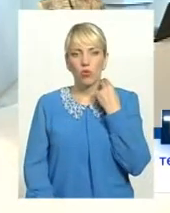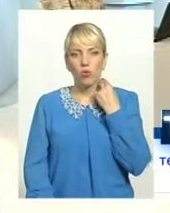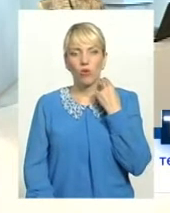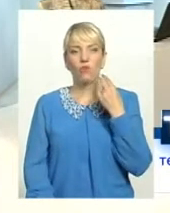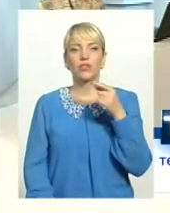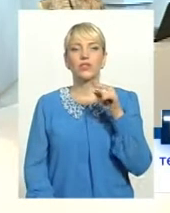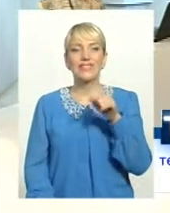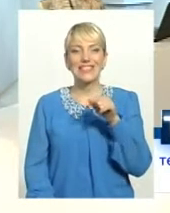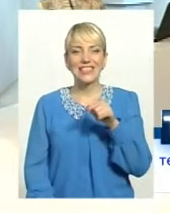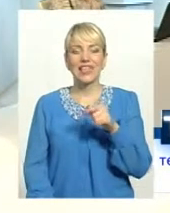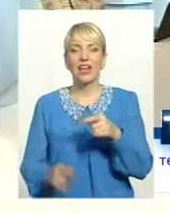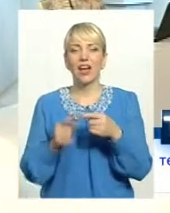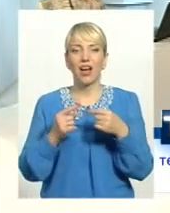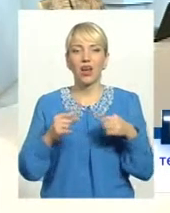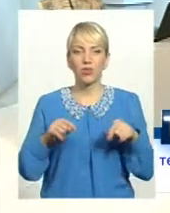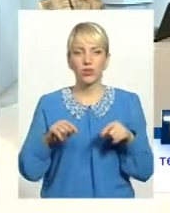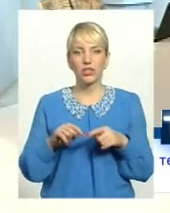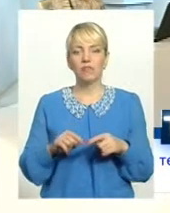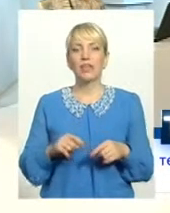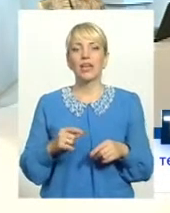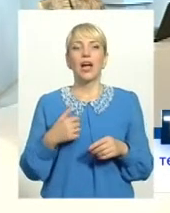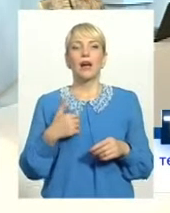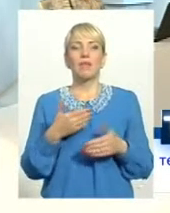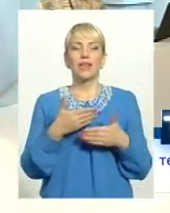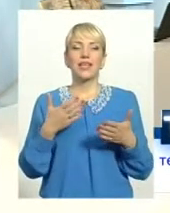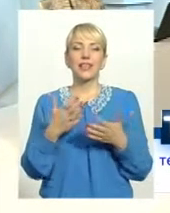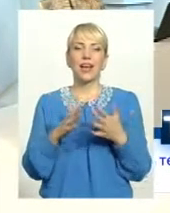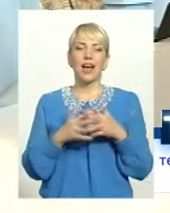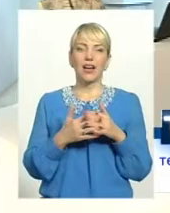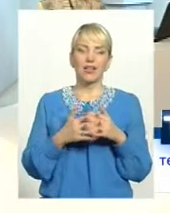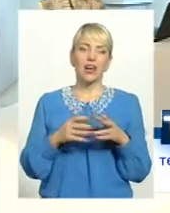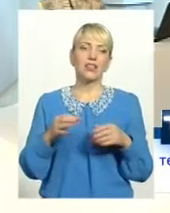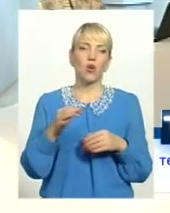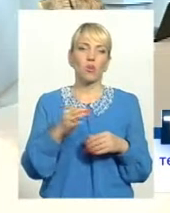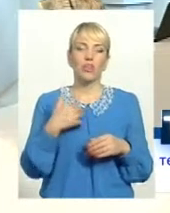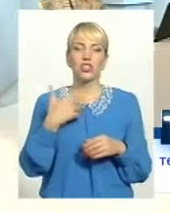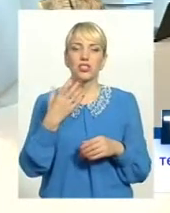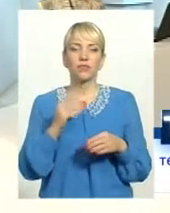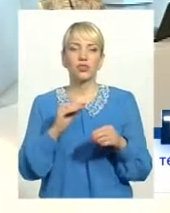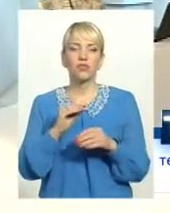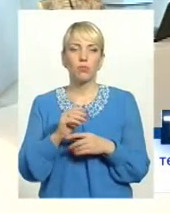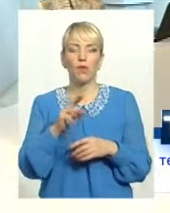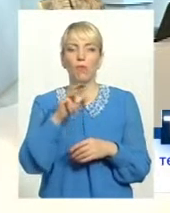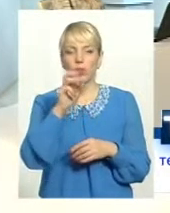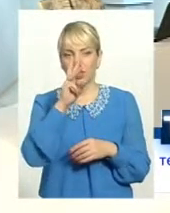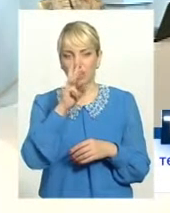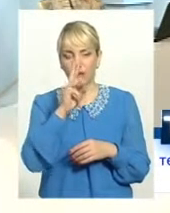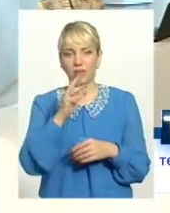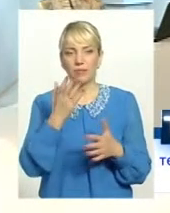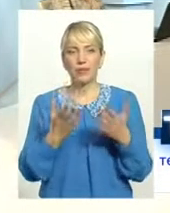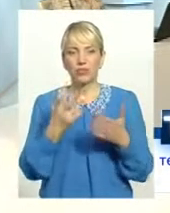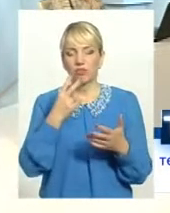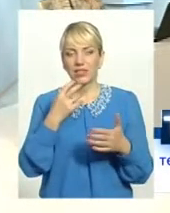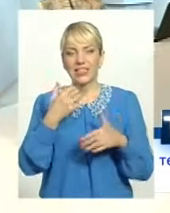Якраз в дійсності аграрна область, але я ще хотів сказати, що, наприклад, по заробітній платі, якщо брати середню,